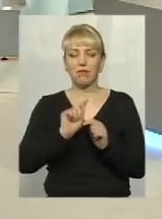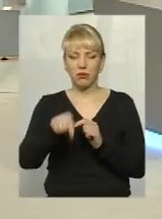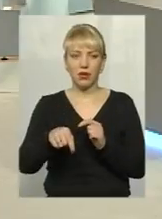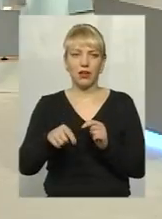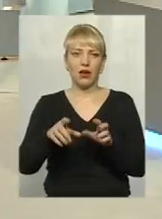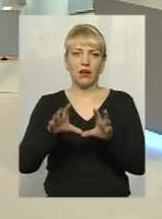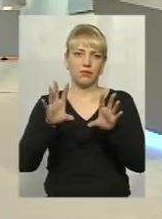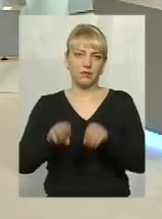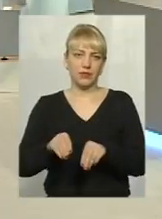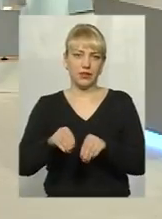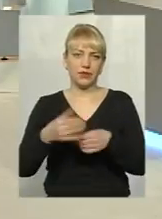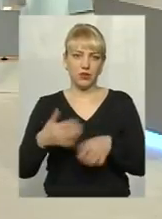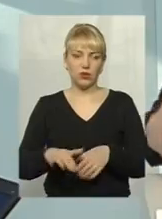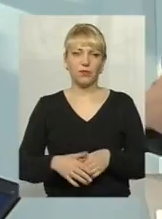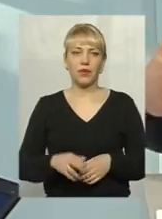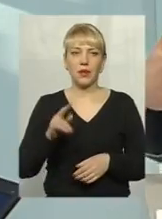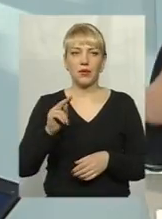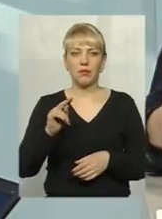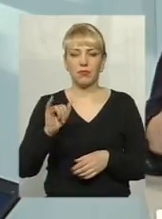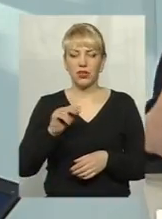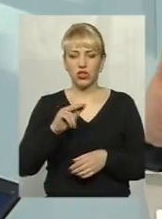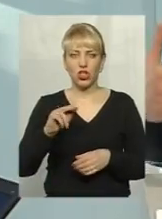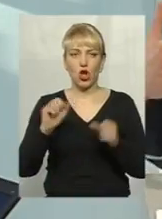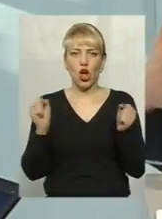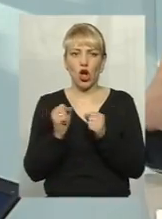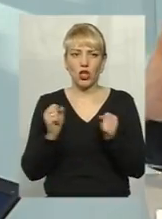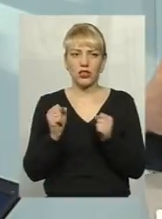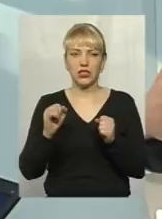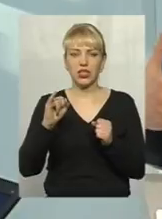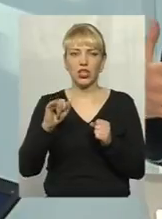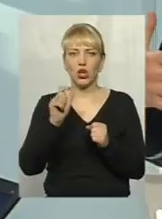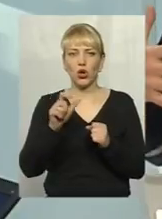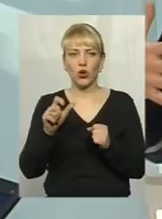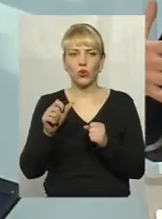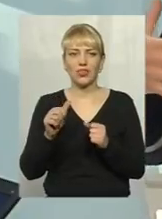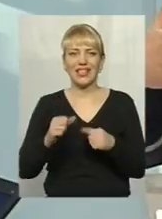Далі, піч холодніше, люди стараються ближче, особливо одинокі,